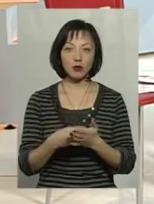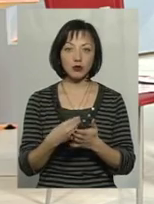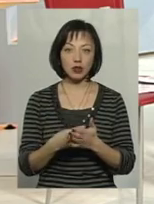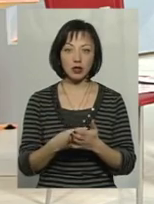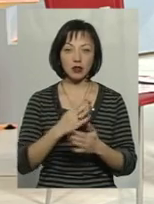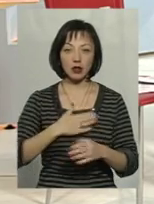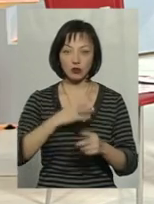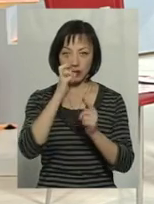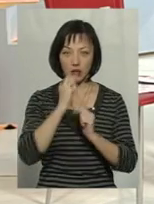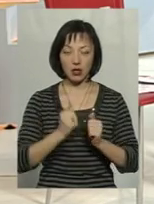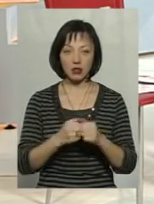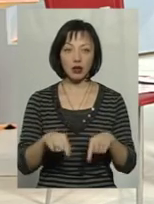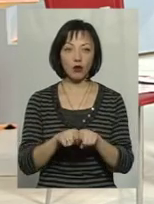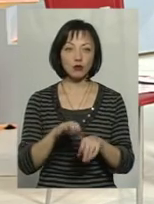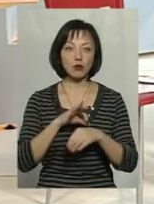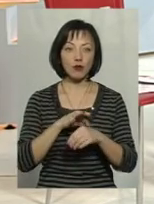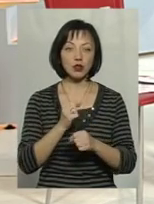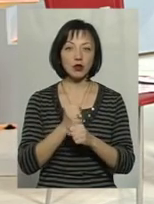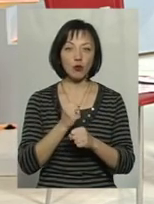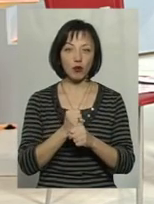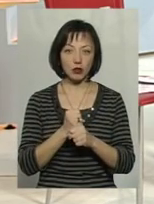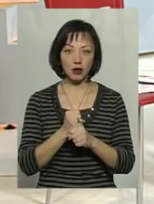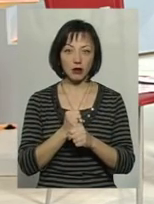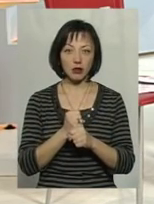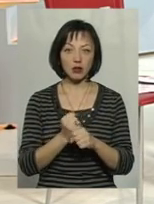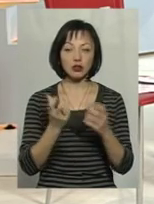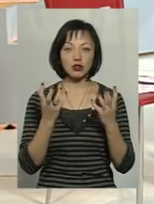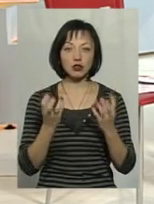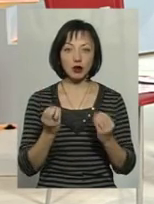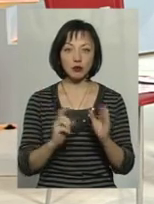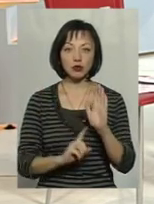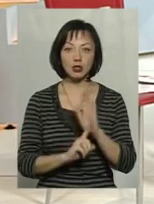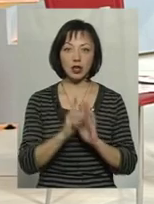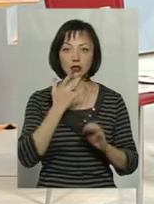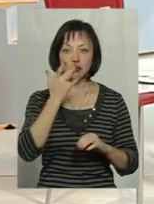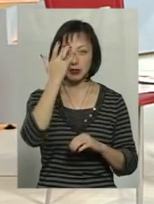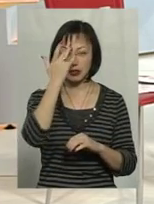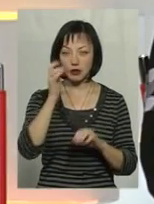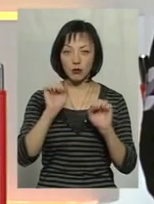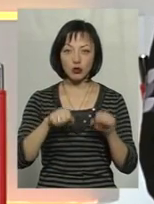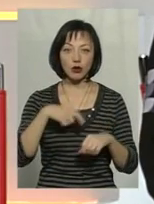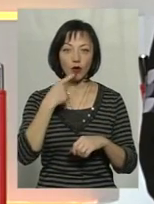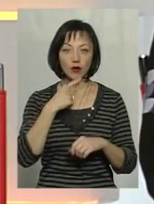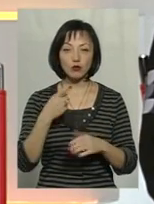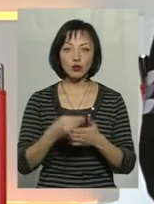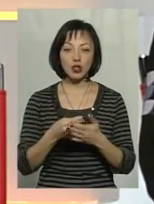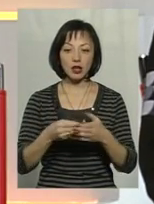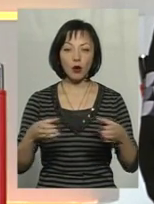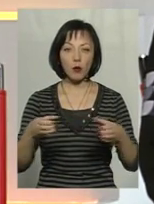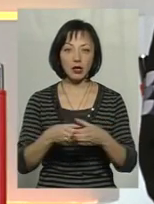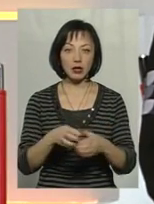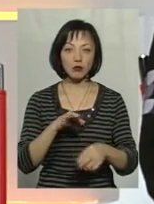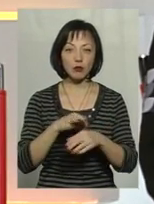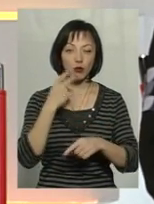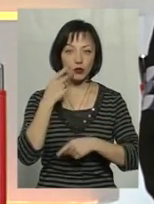нашої країни, також проводиться робота ще починаючи з літа. і можна говорити, що бюджетний комітет проводить